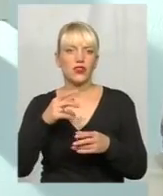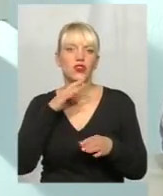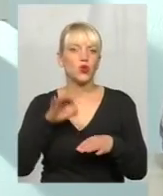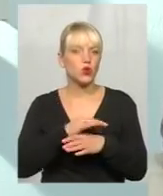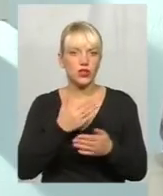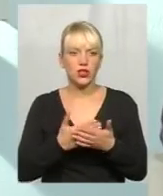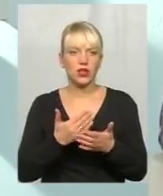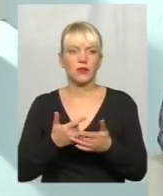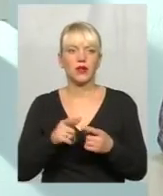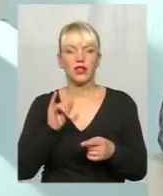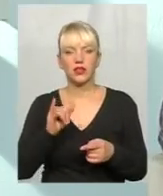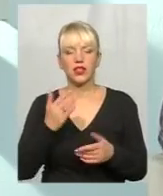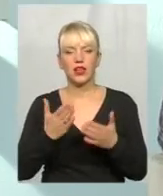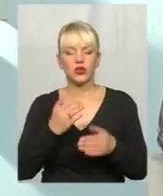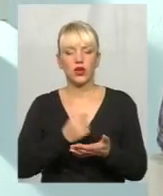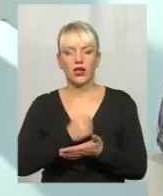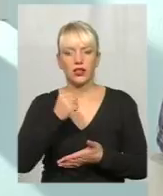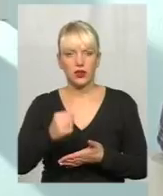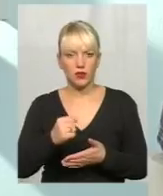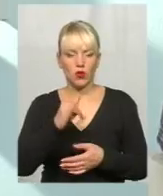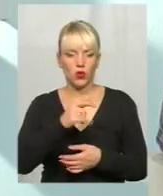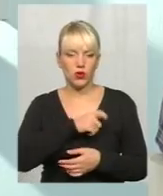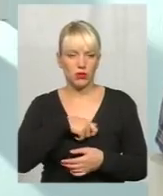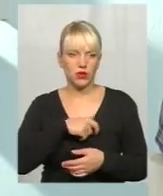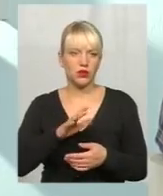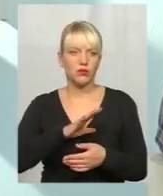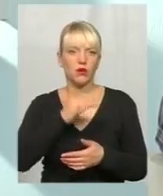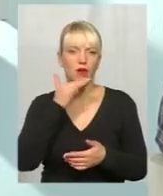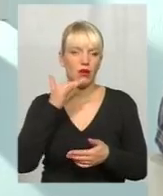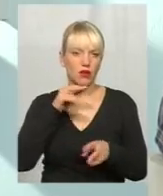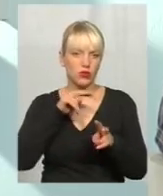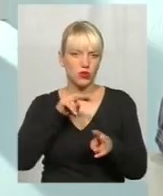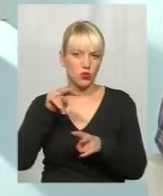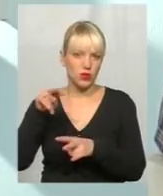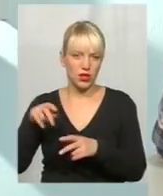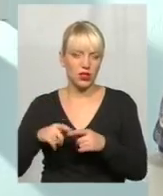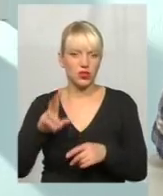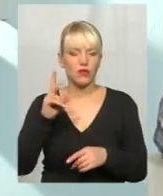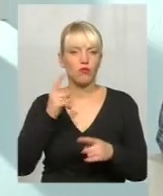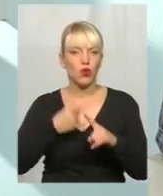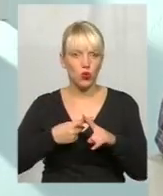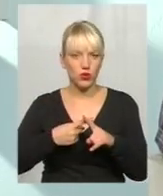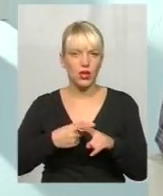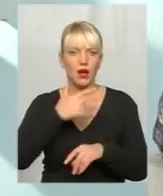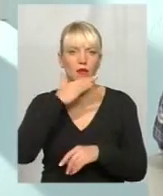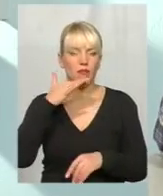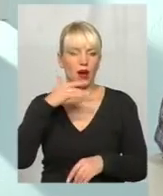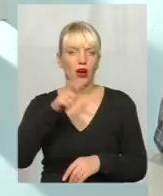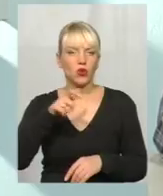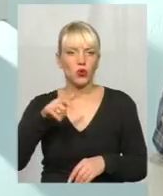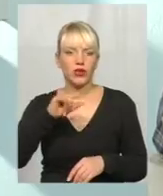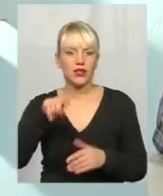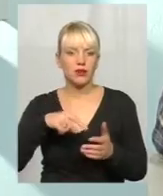навіть не на голову, а від кандидатів-депутатів, вже було значна кількість спостерігачів. Плюс багато людей з міста